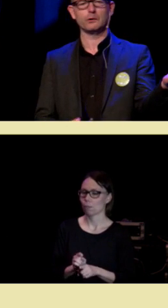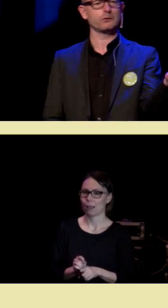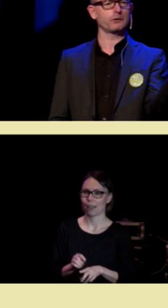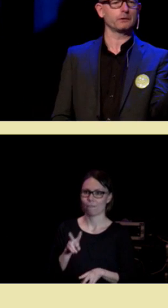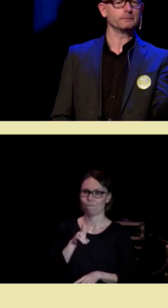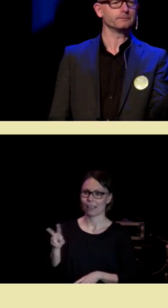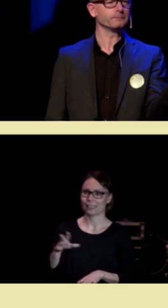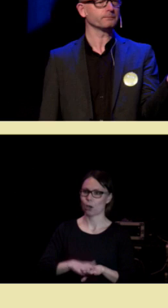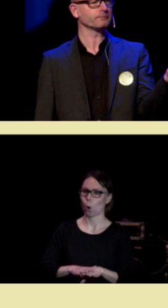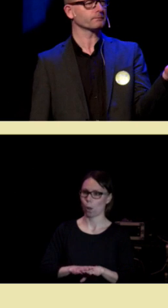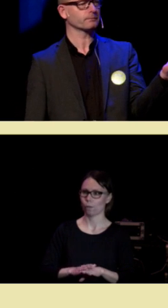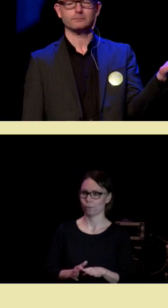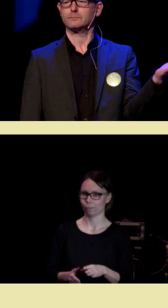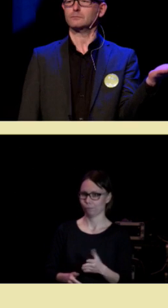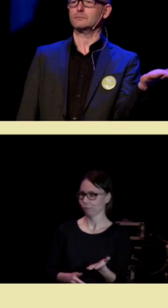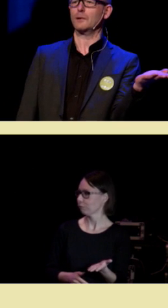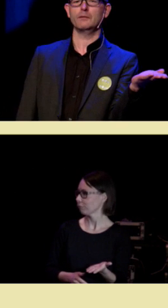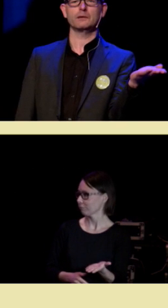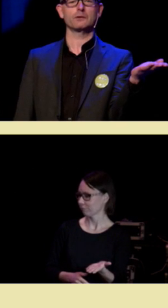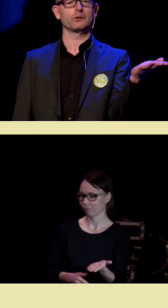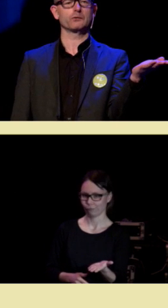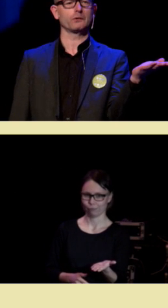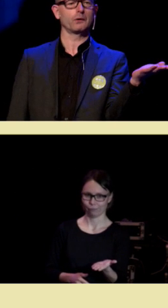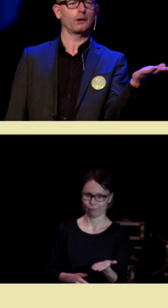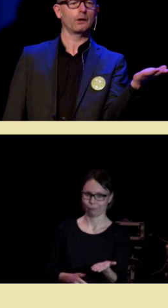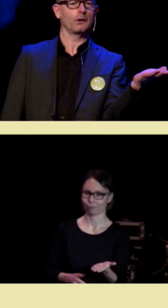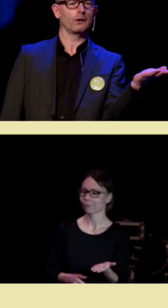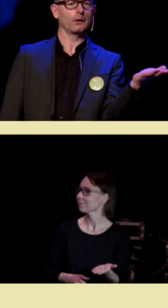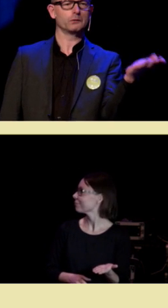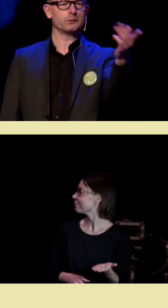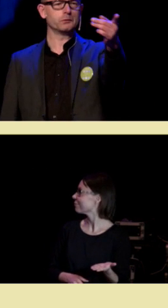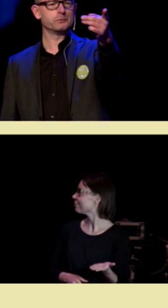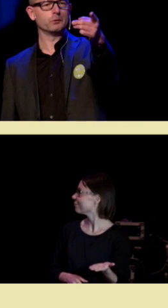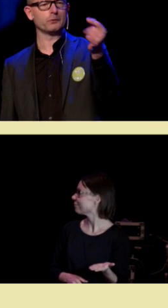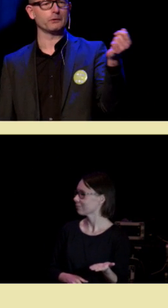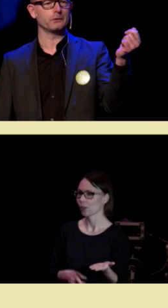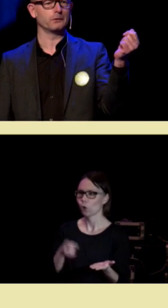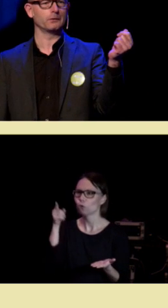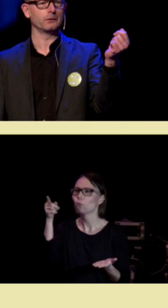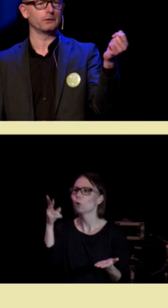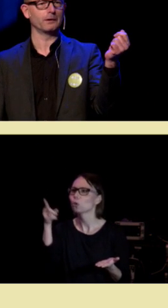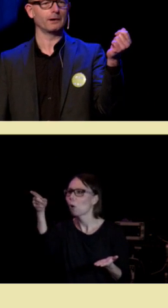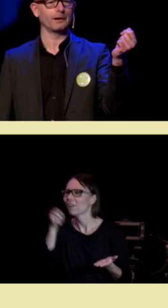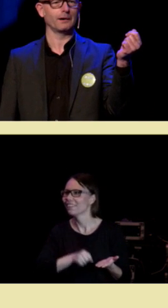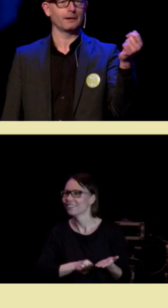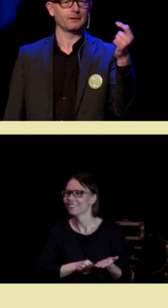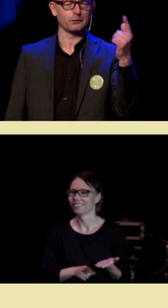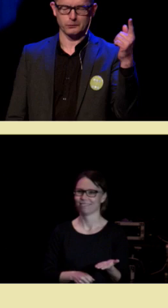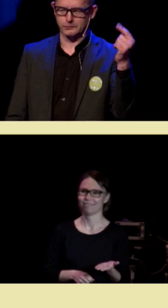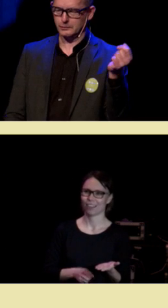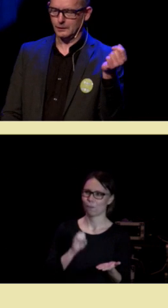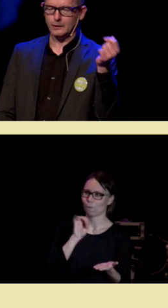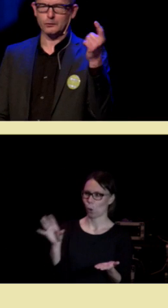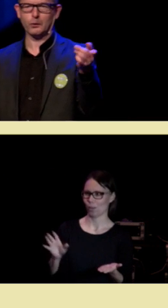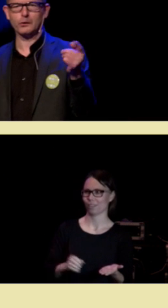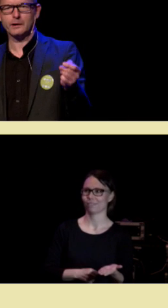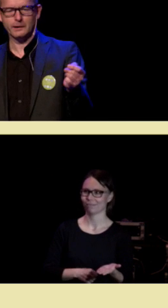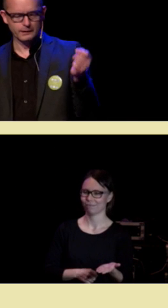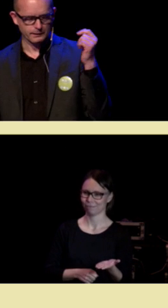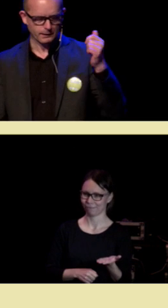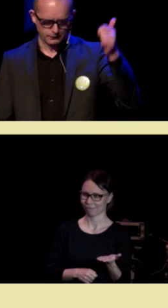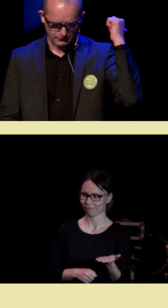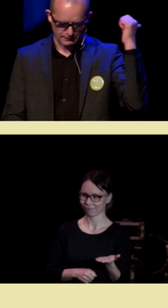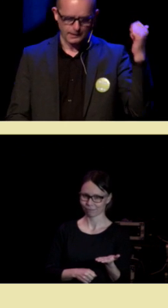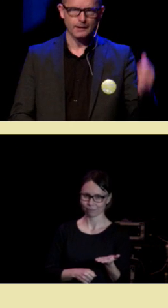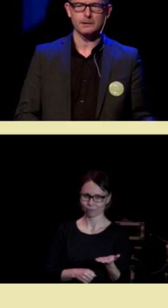venstre hånd sånn? Venstre hånd sånn. Du også. Flott. Så holder